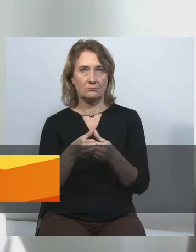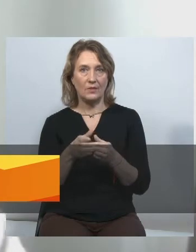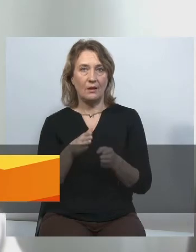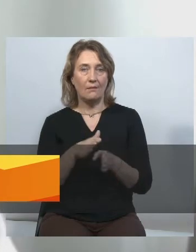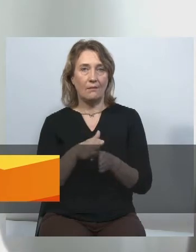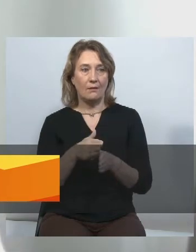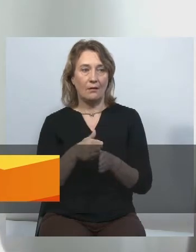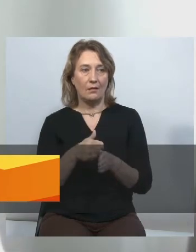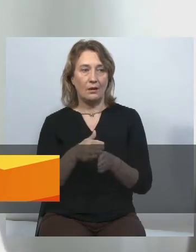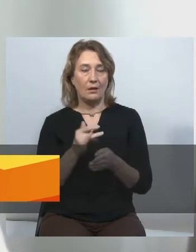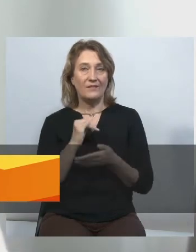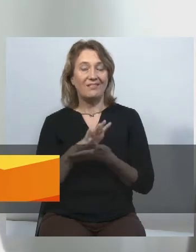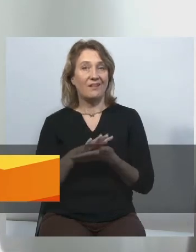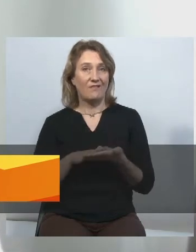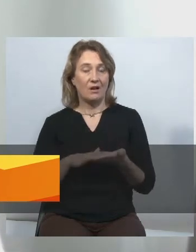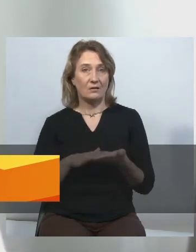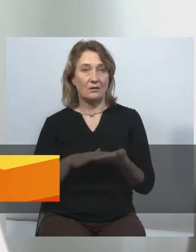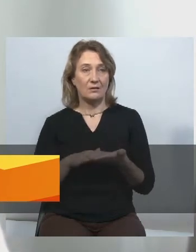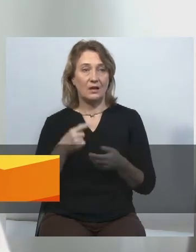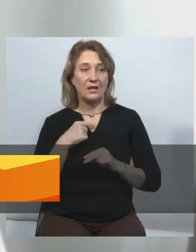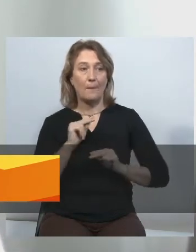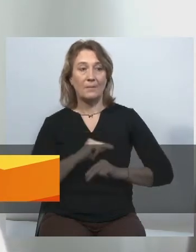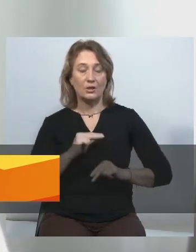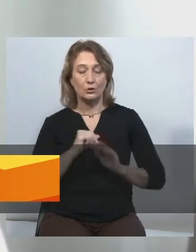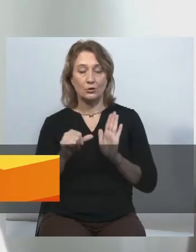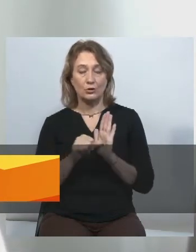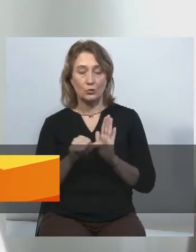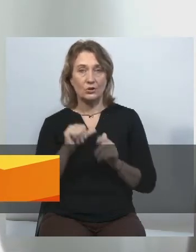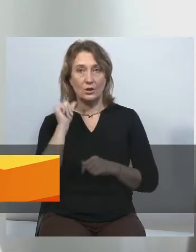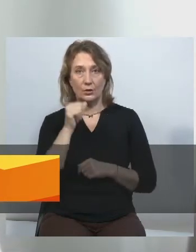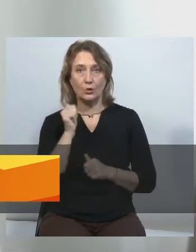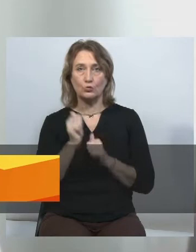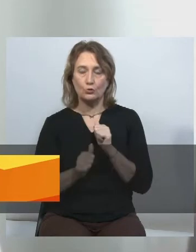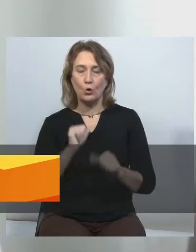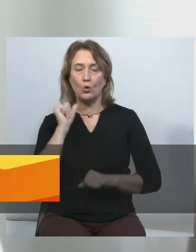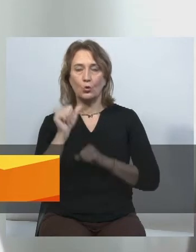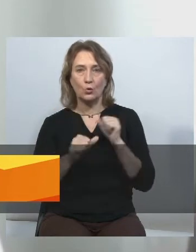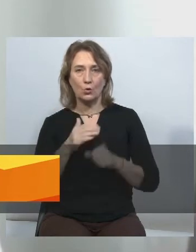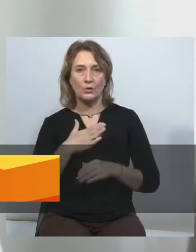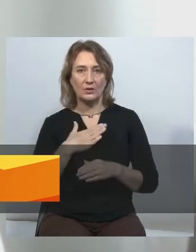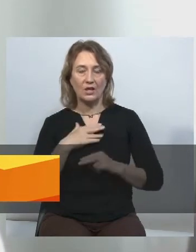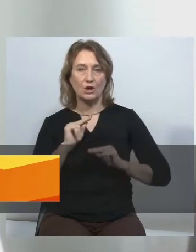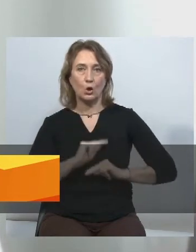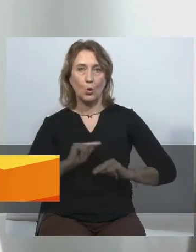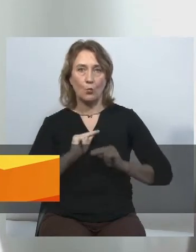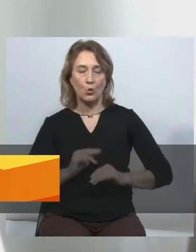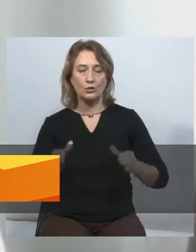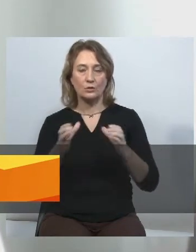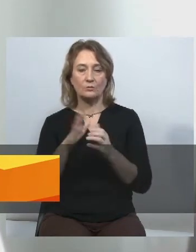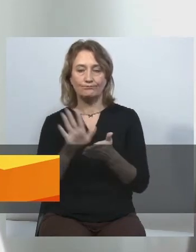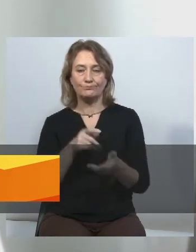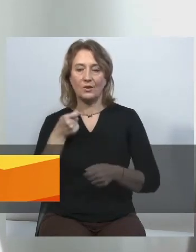я працюю в Національній раді вже шостий рік, щороку наші робочі групи подавали до